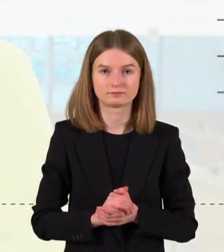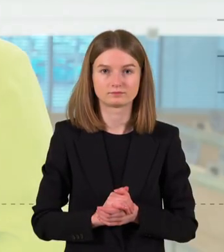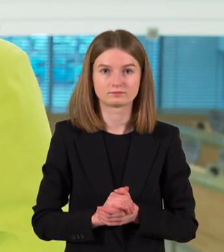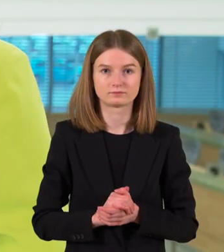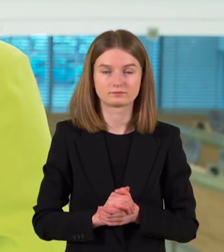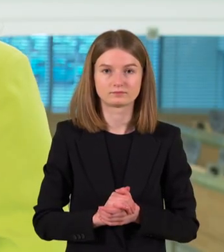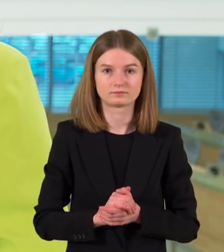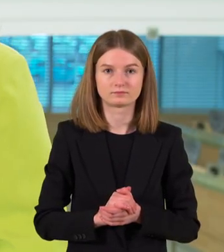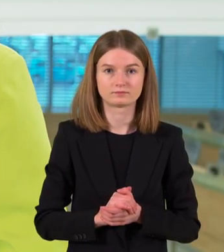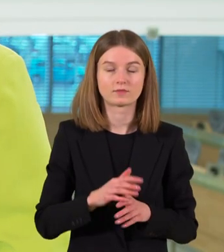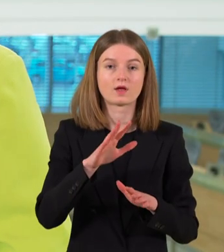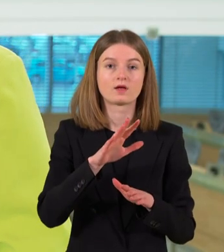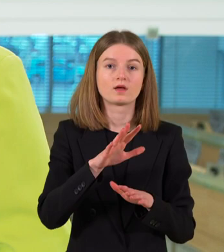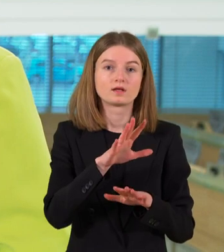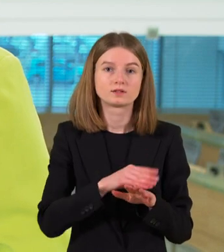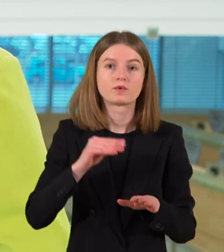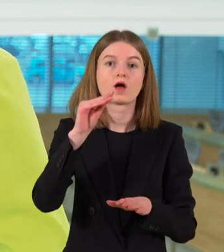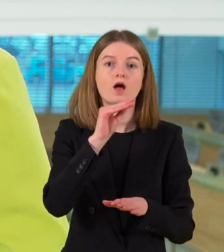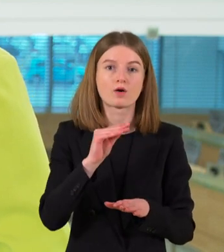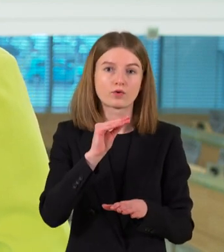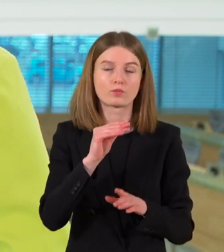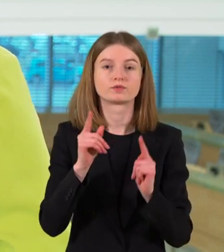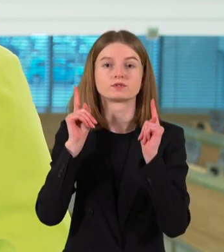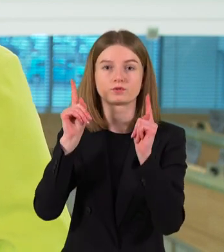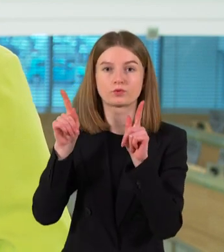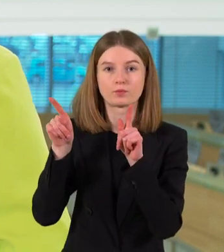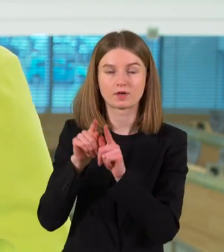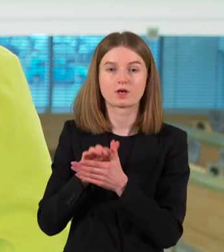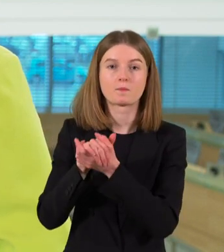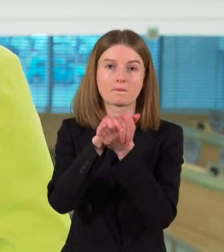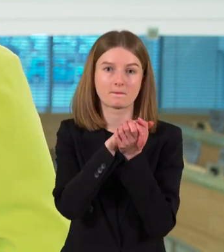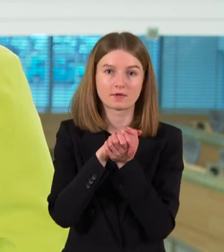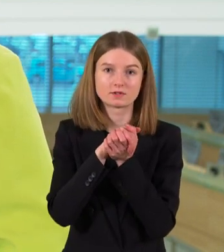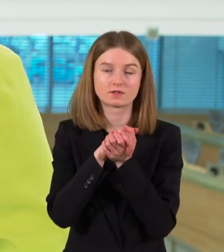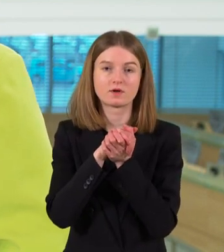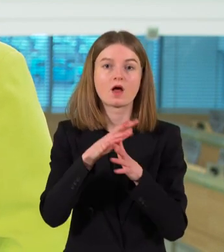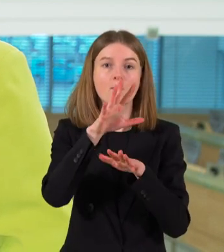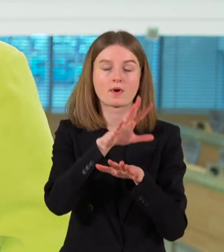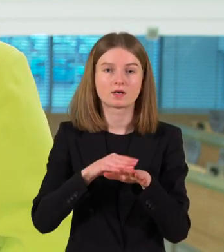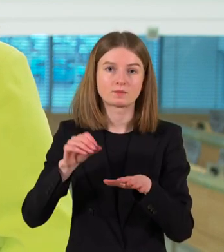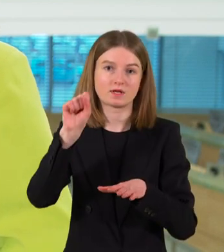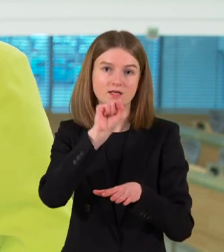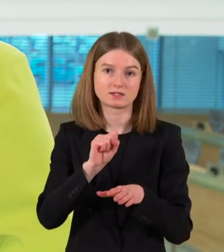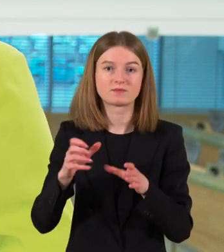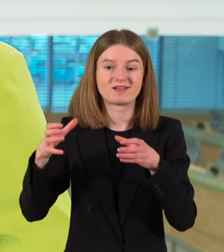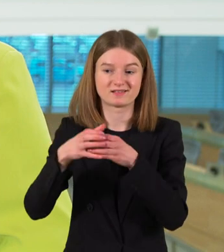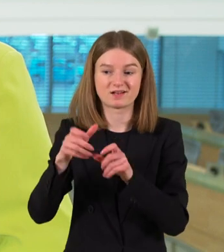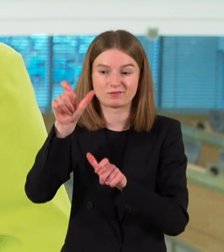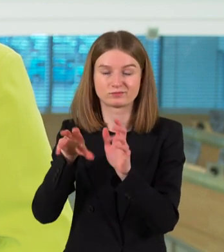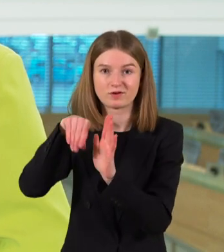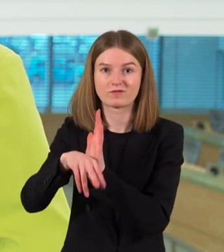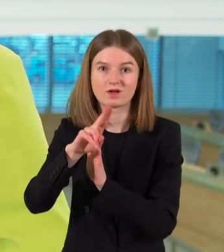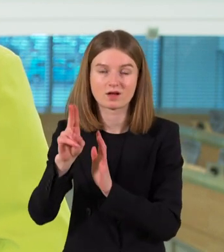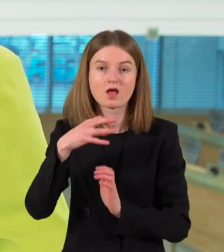Seimo Europos saugumo ir bendradarbiavimo organizacijos parlamentinės asamblėjos delegacija pareiškia atsisakanti